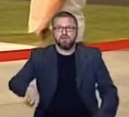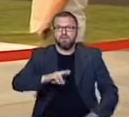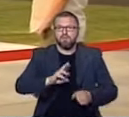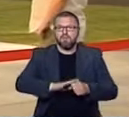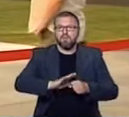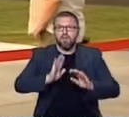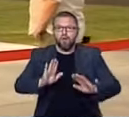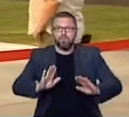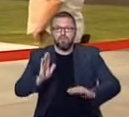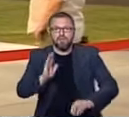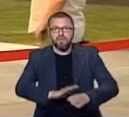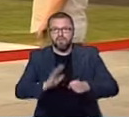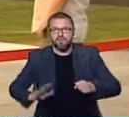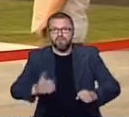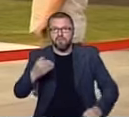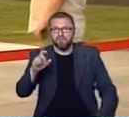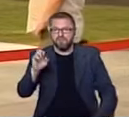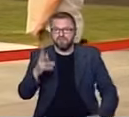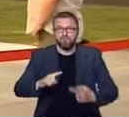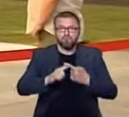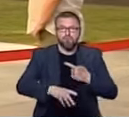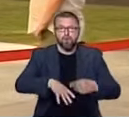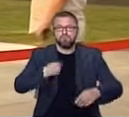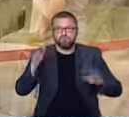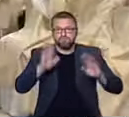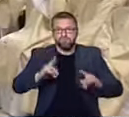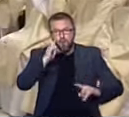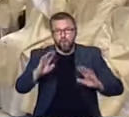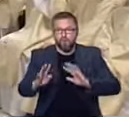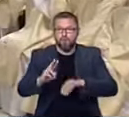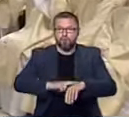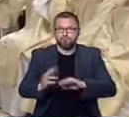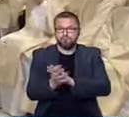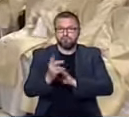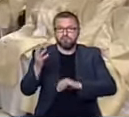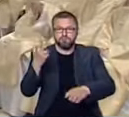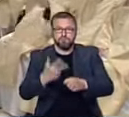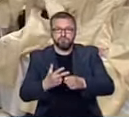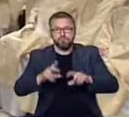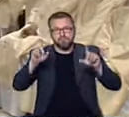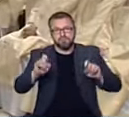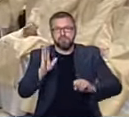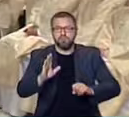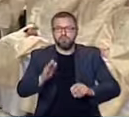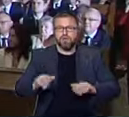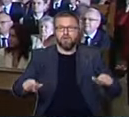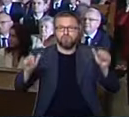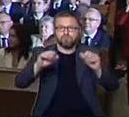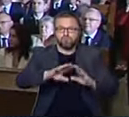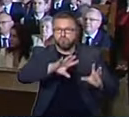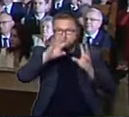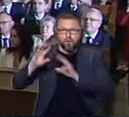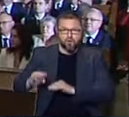narodowej Antoni Macierewicz. Zaraz po zakończeniu mszy świętej, około godziny 19.30 rozpocznie się uroczystość odsłonięcia